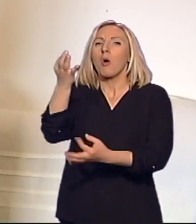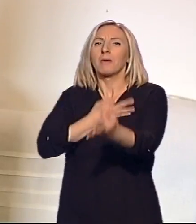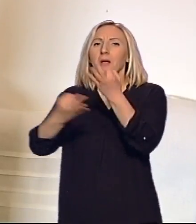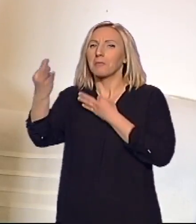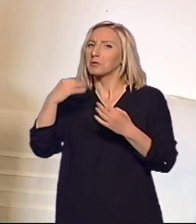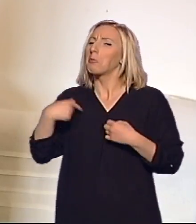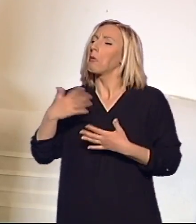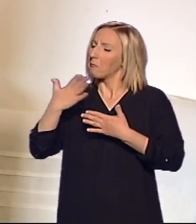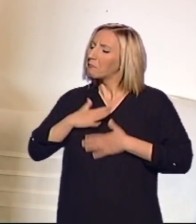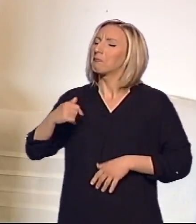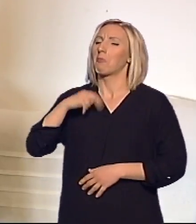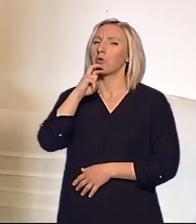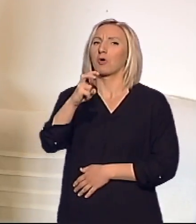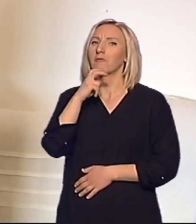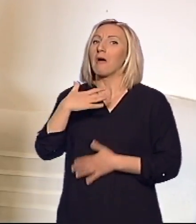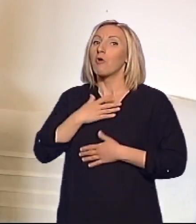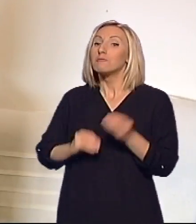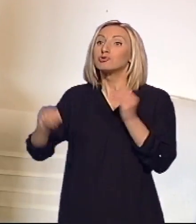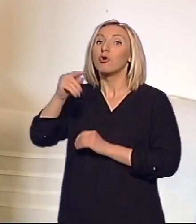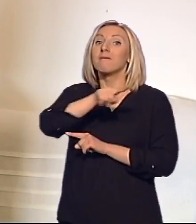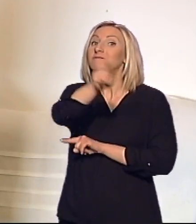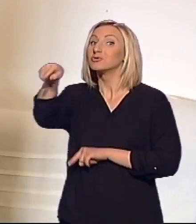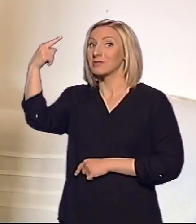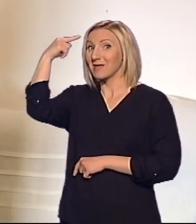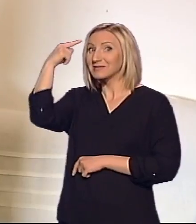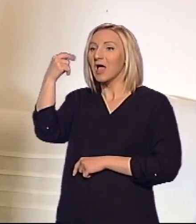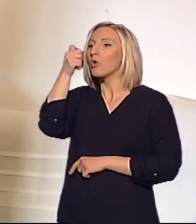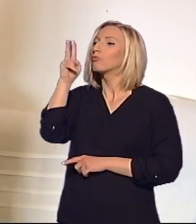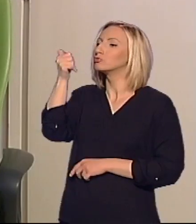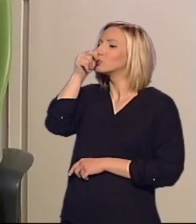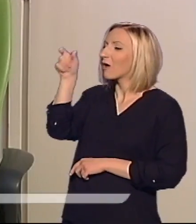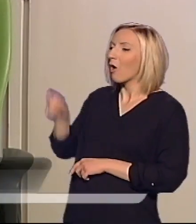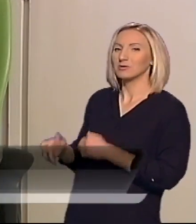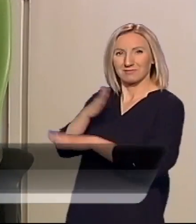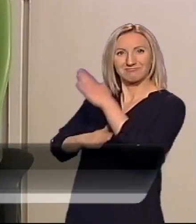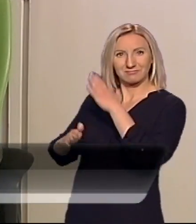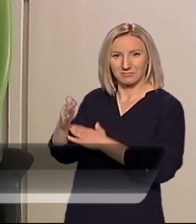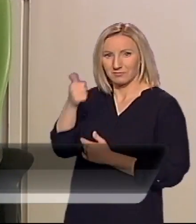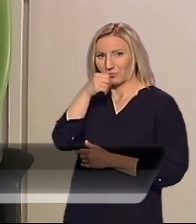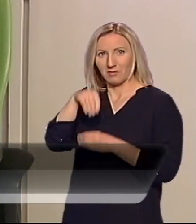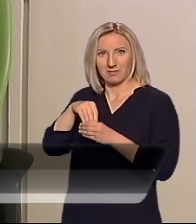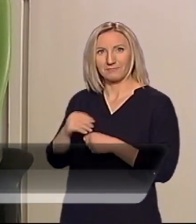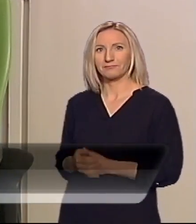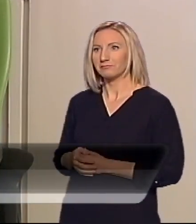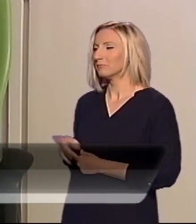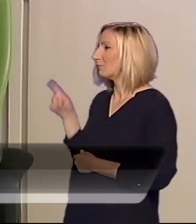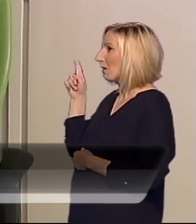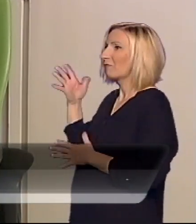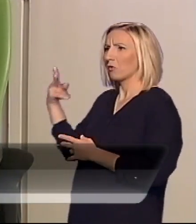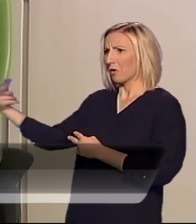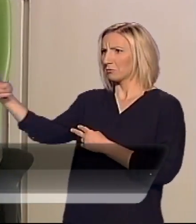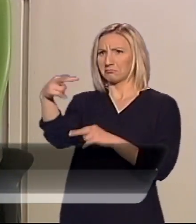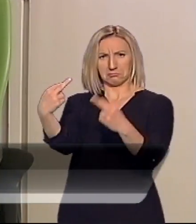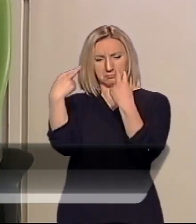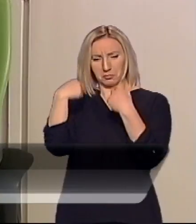pitanja. Volim da što više znaju o svima masivilitetom. Mislim, vatno primećuju da sam drugstva da ostavno